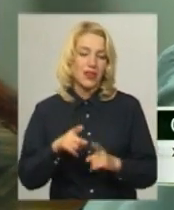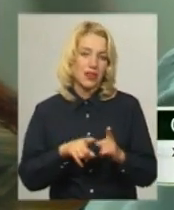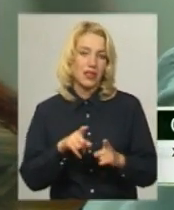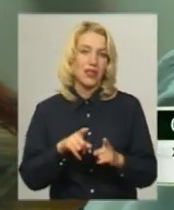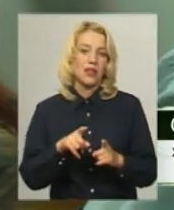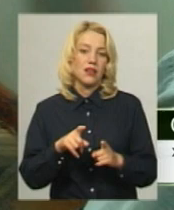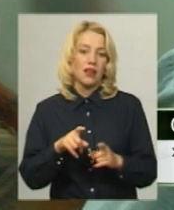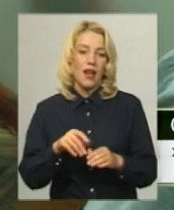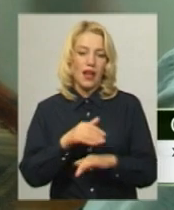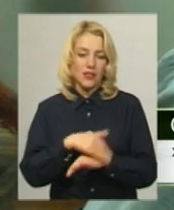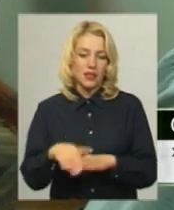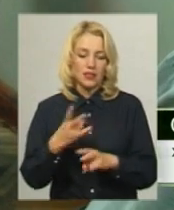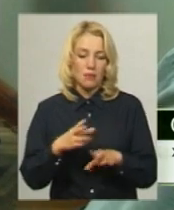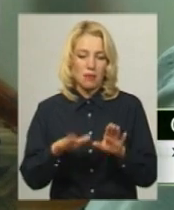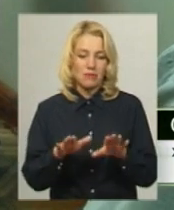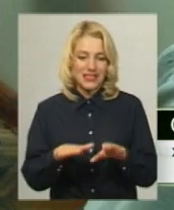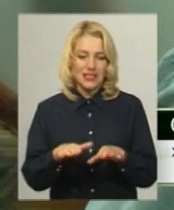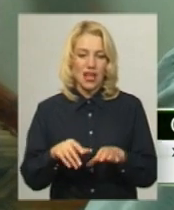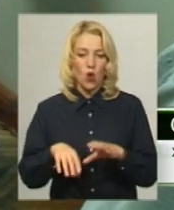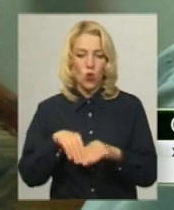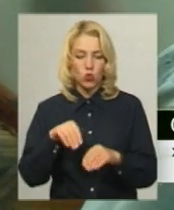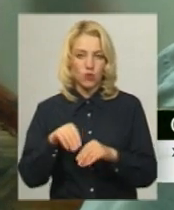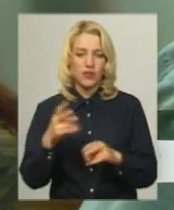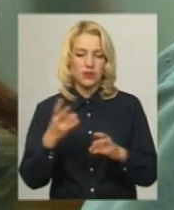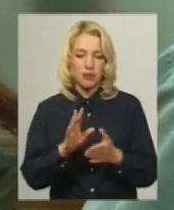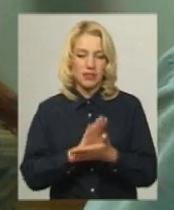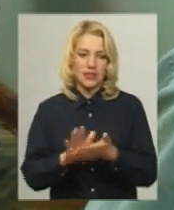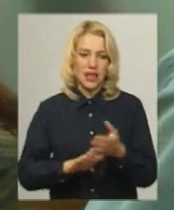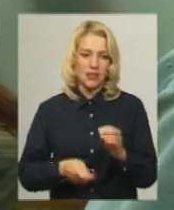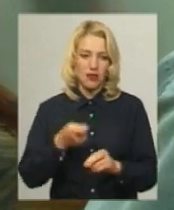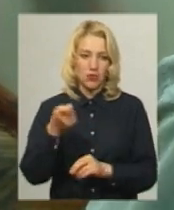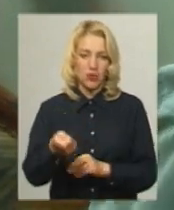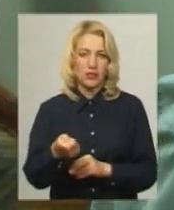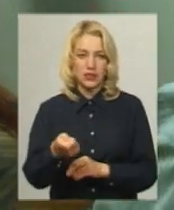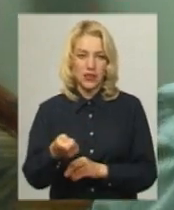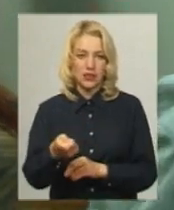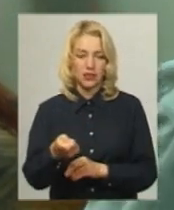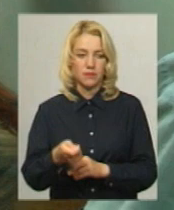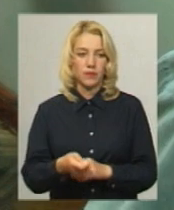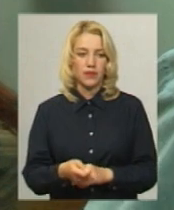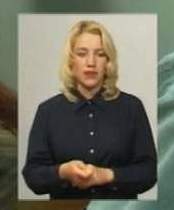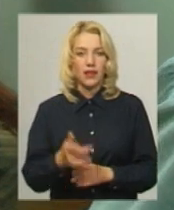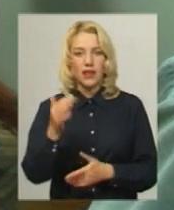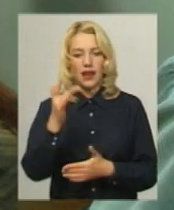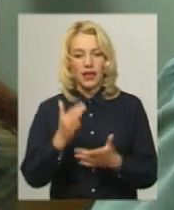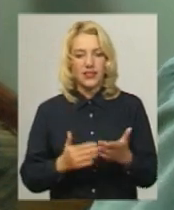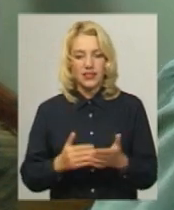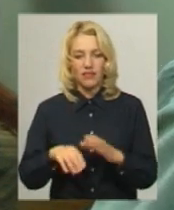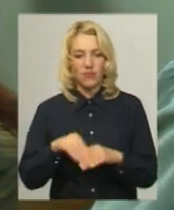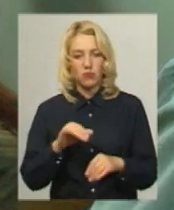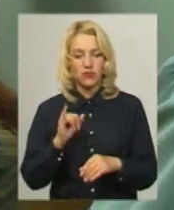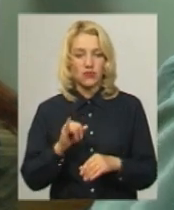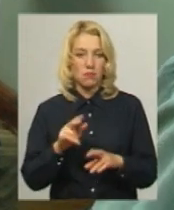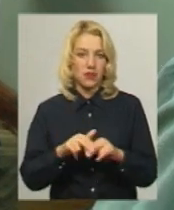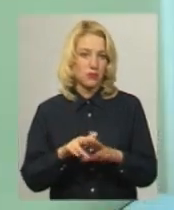треба місце голосування, треба написати заяву в реєстрі виборців і